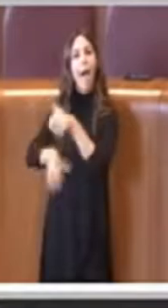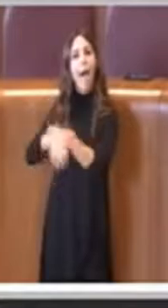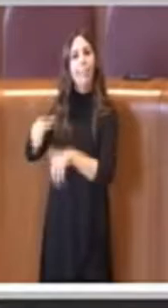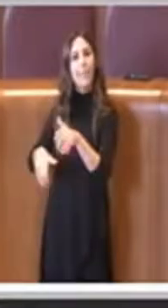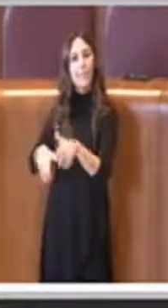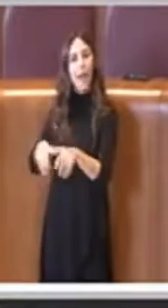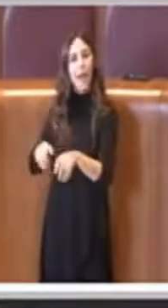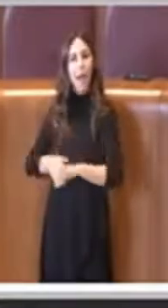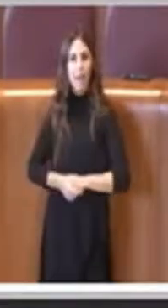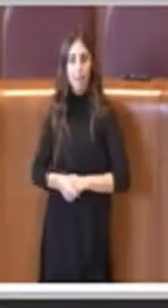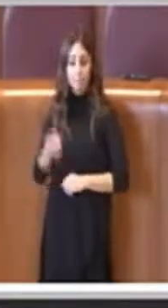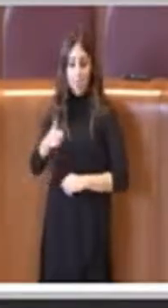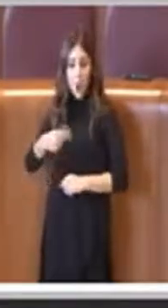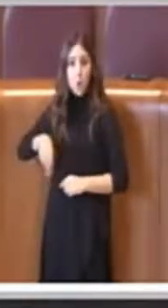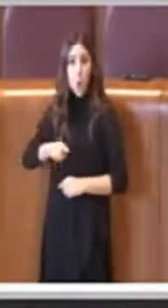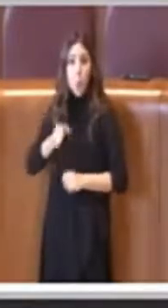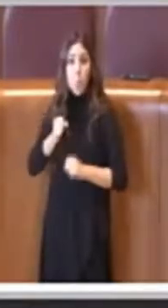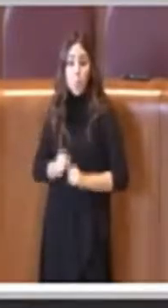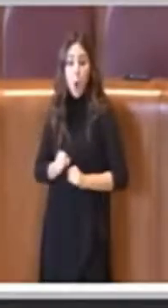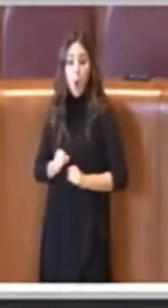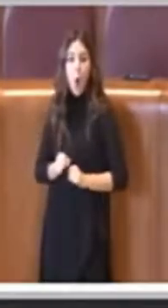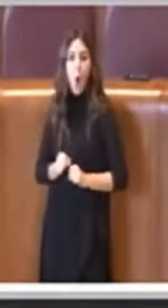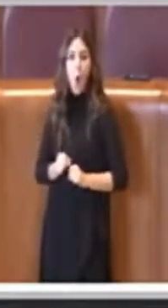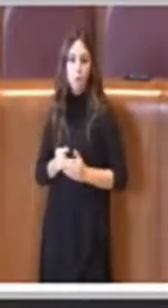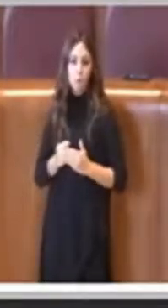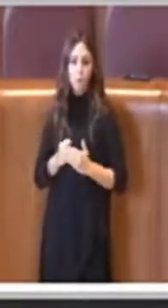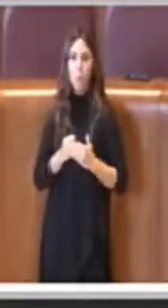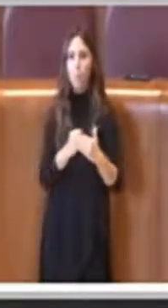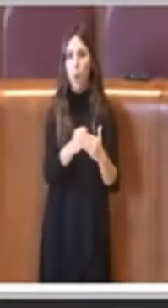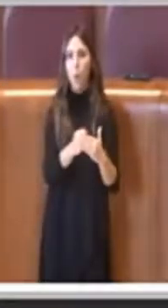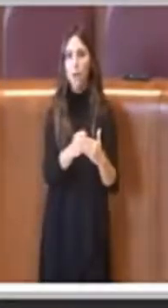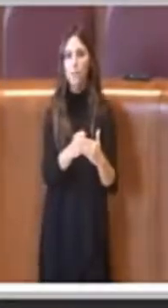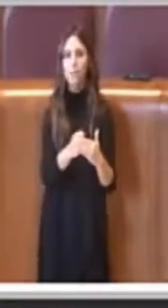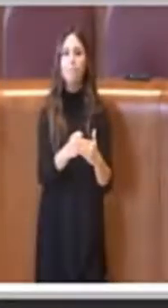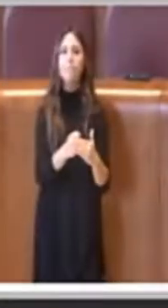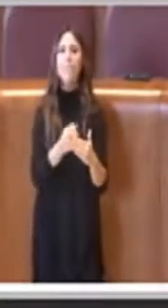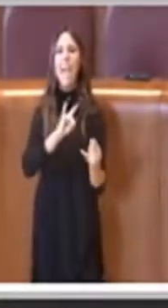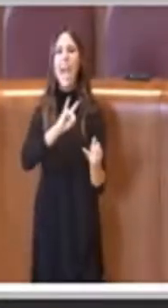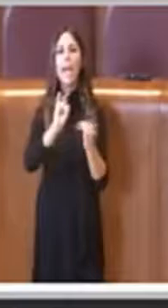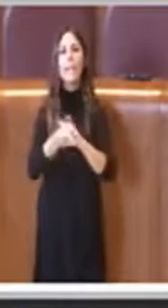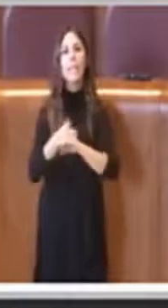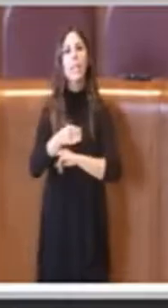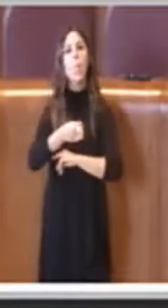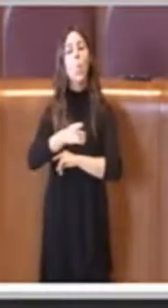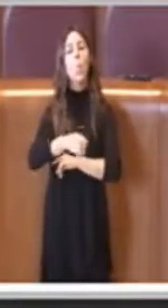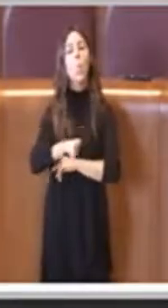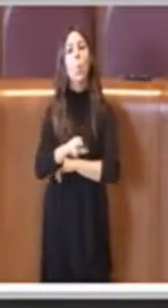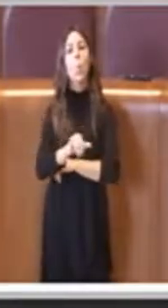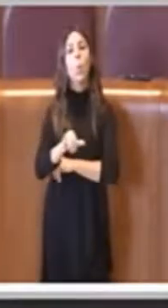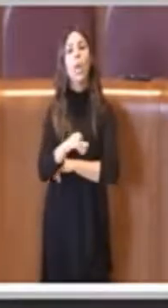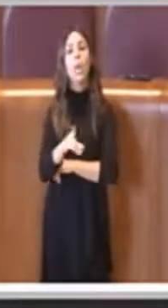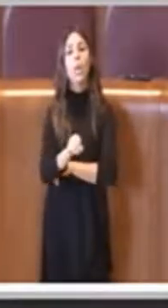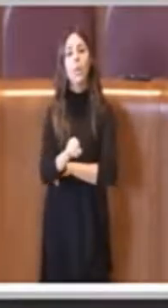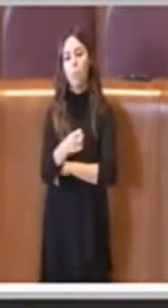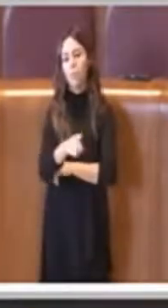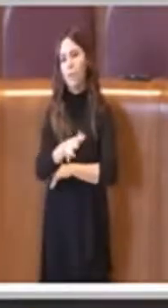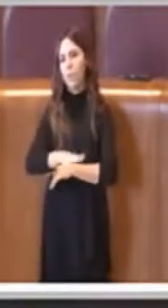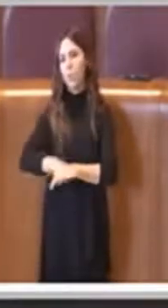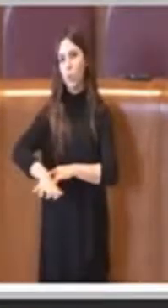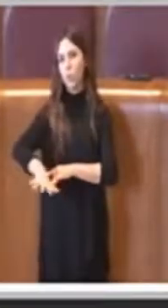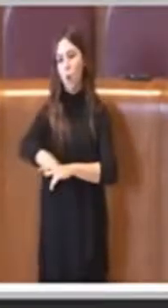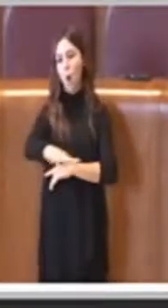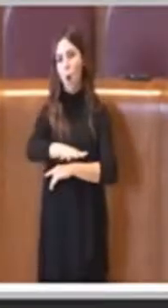Ecco noi su questo potremmo dare supporto, come sapete a Castel di Guido vi è già un'area dove molti